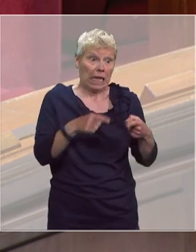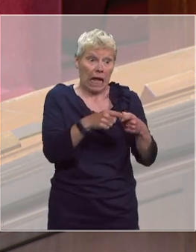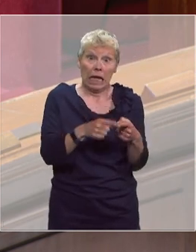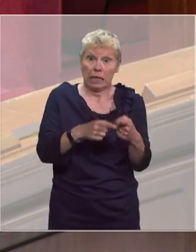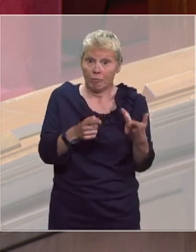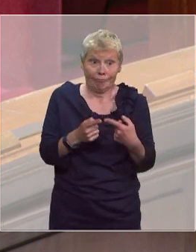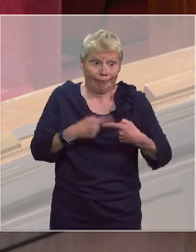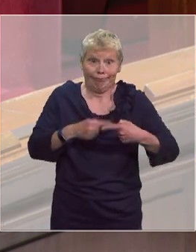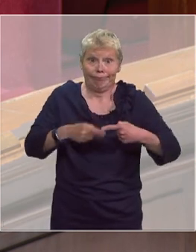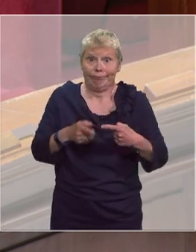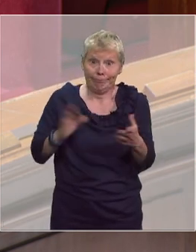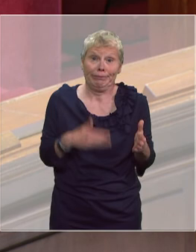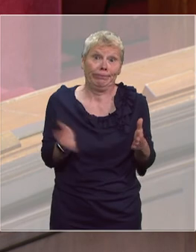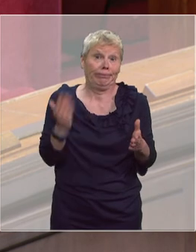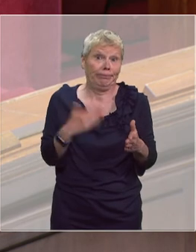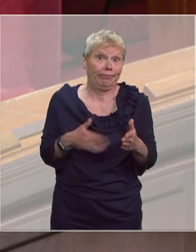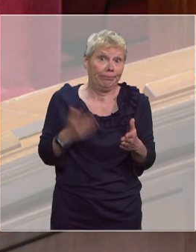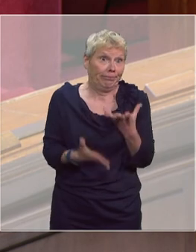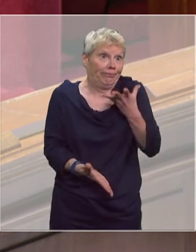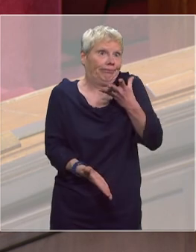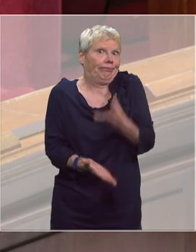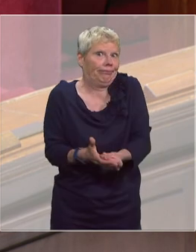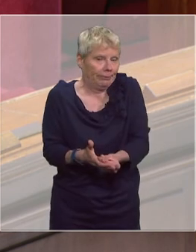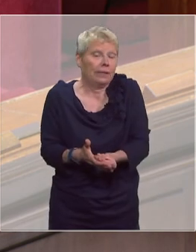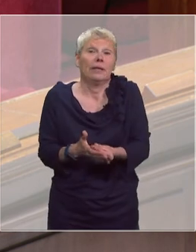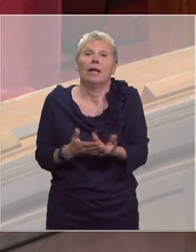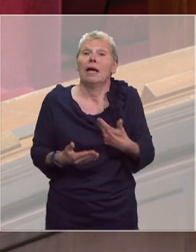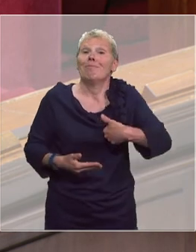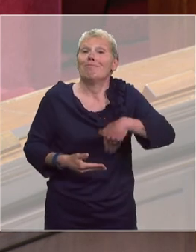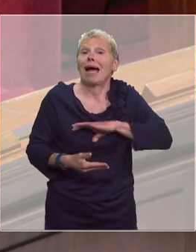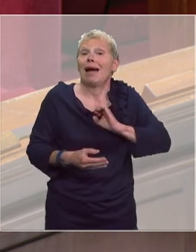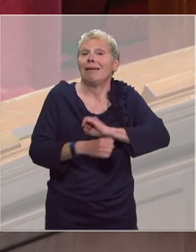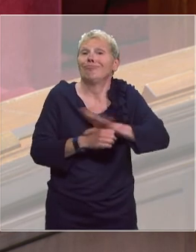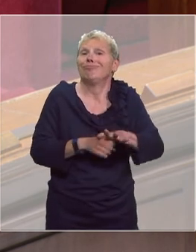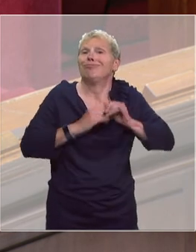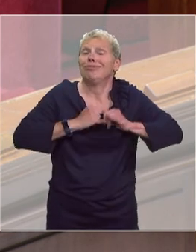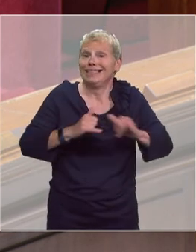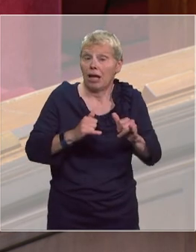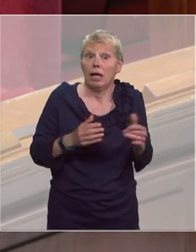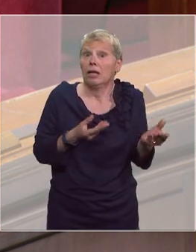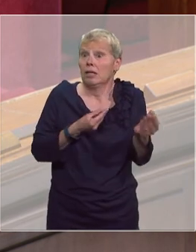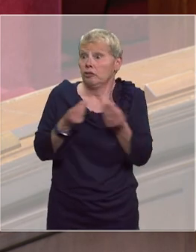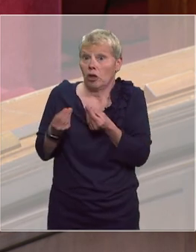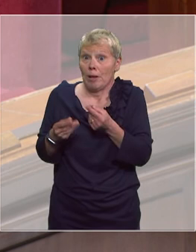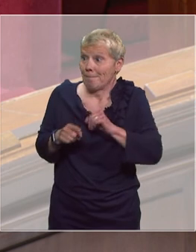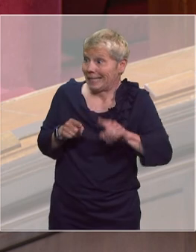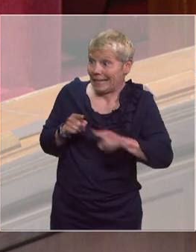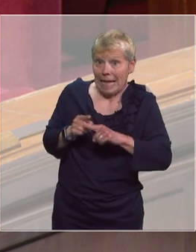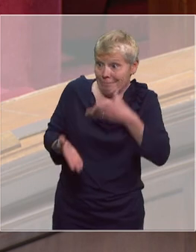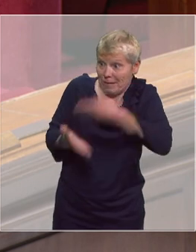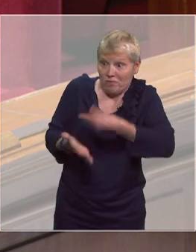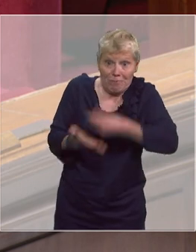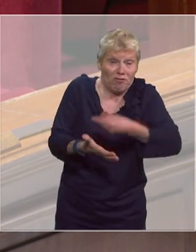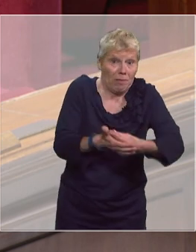dans les endroits les plus en tension du point de vue épidémique, peut poser des tensions sur l'accès à du matériel de protection. À nouveau,